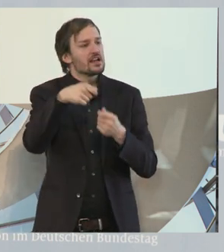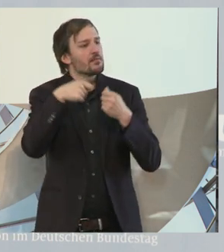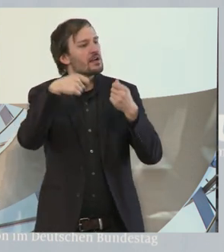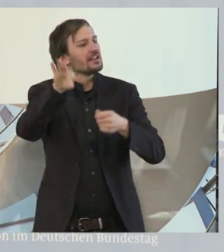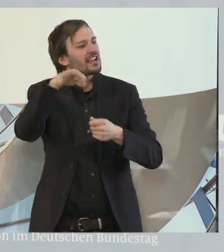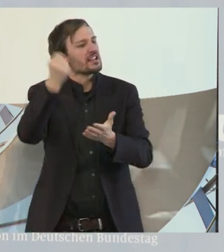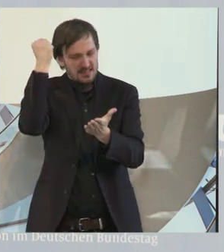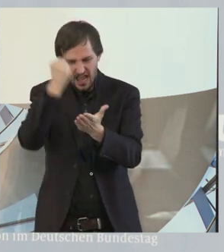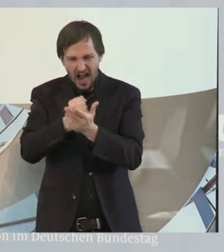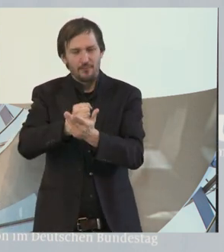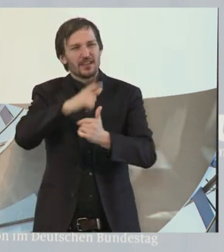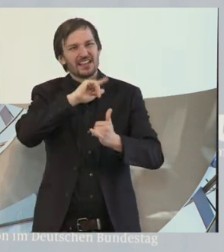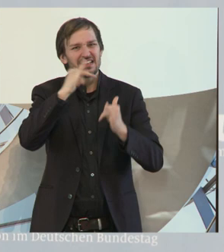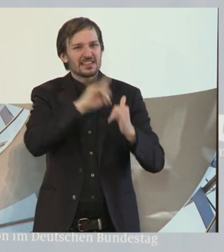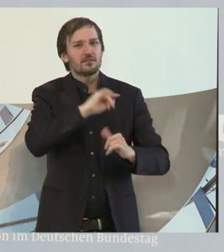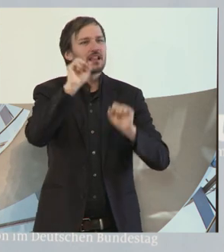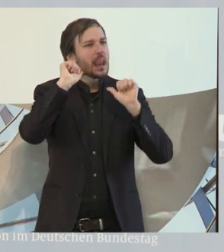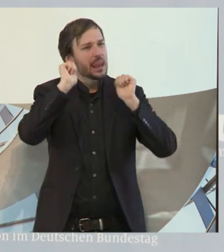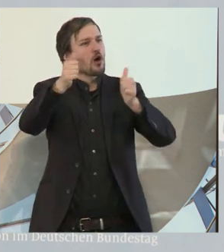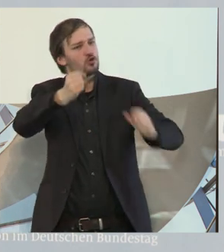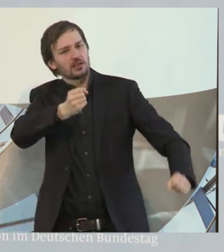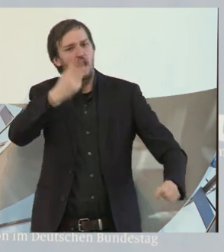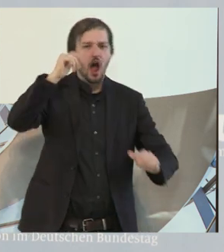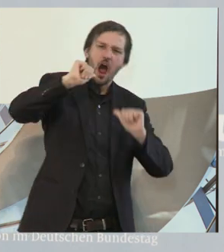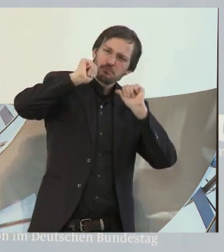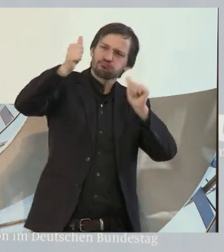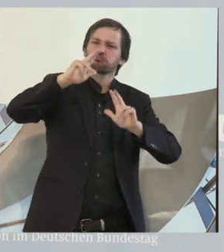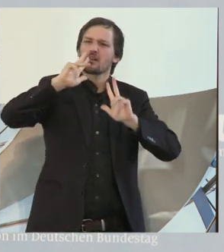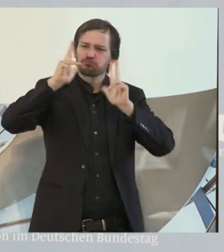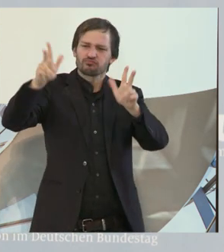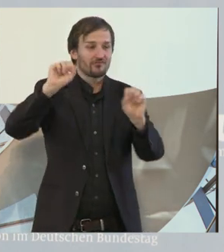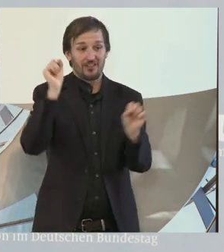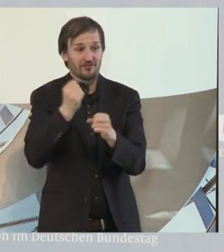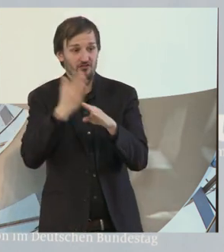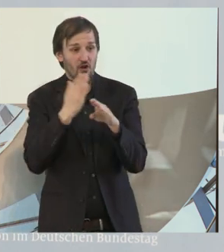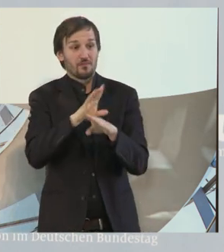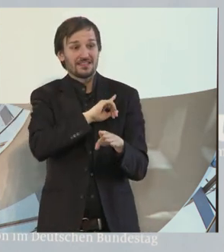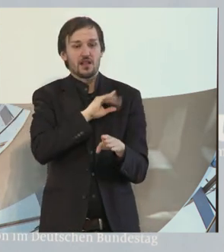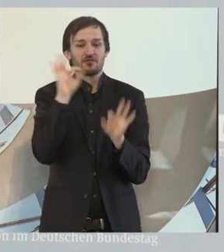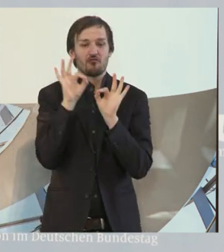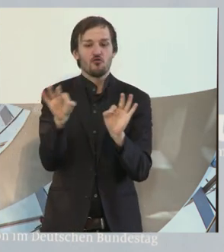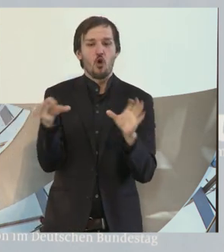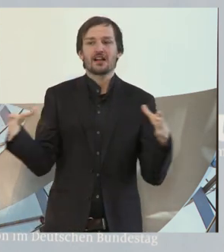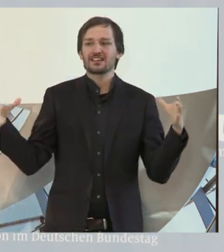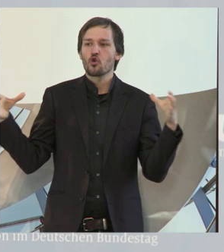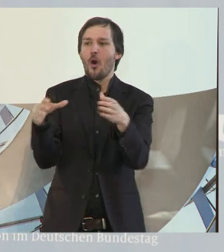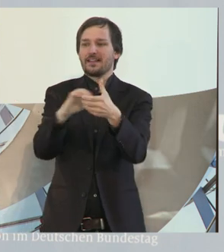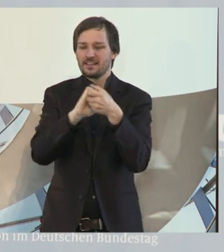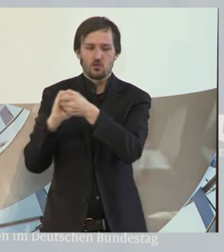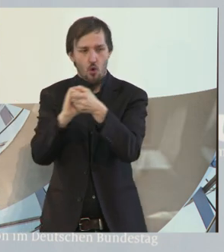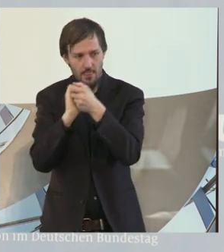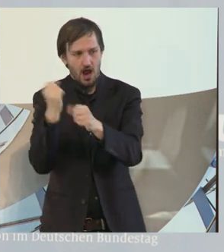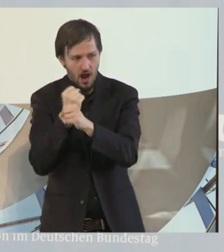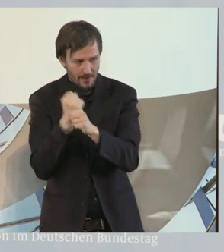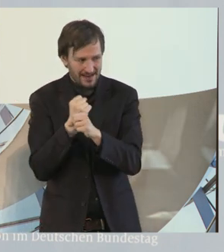deutlich und laut aussprechen kann, wie das für den Uwe möglich ist, weil ich für die ganze Koalition erarbeiten muss. Aber ich bin